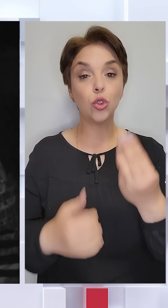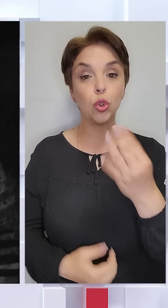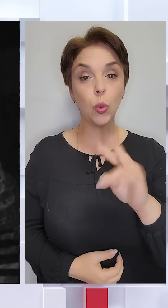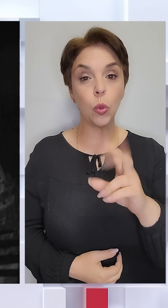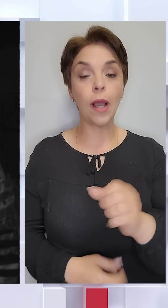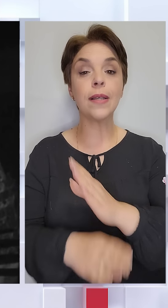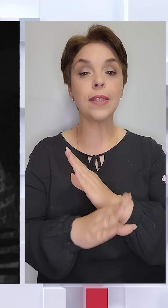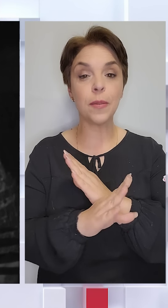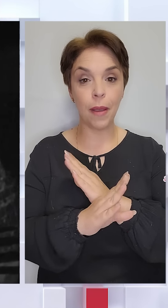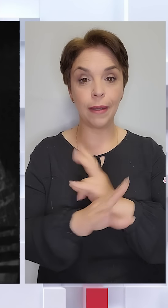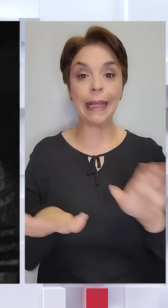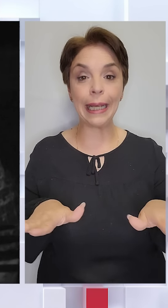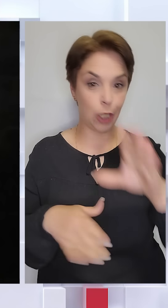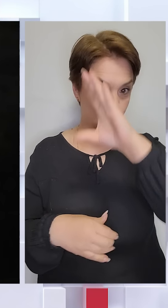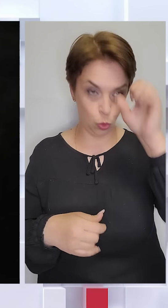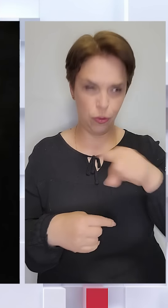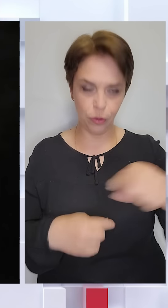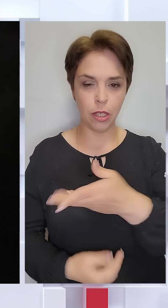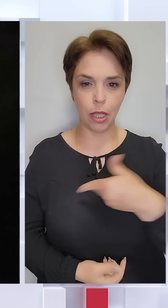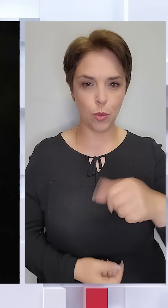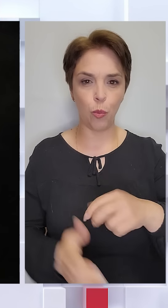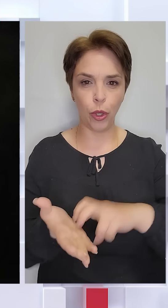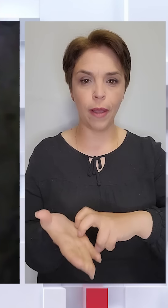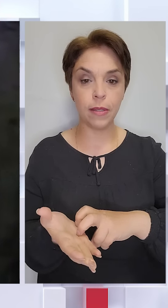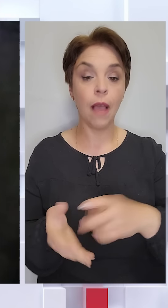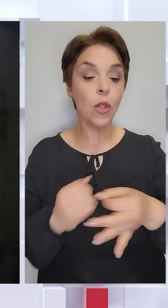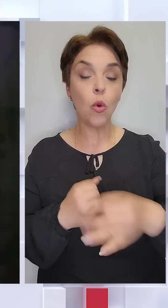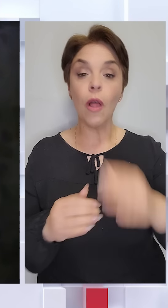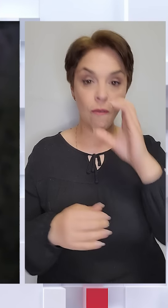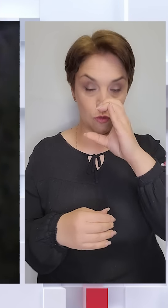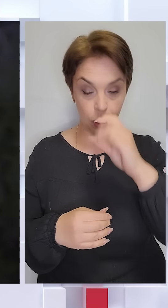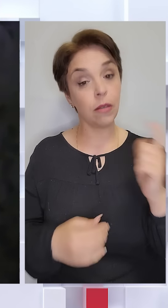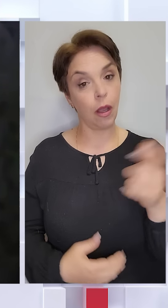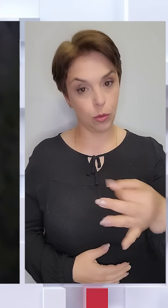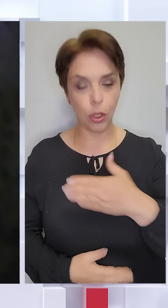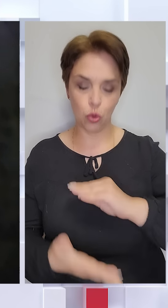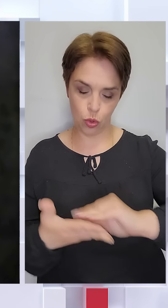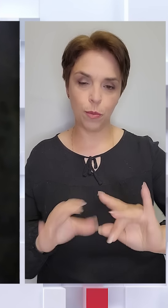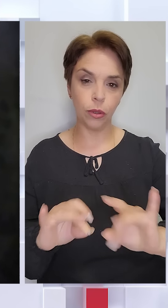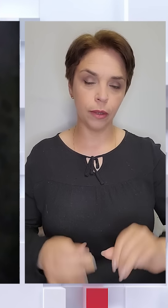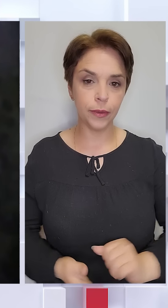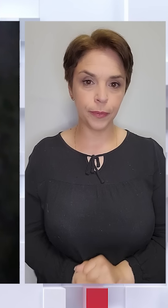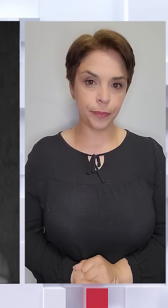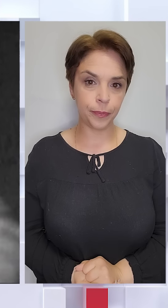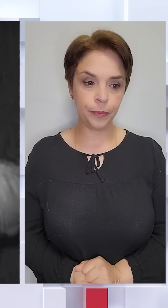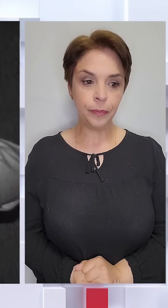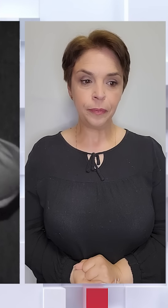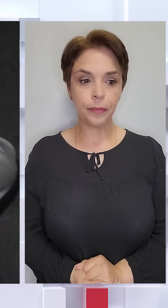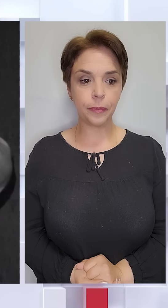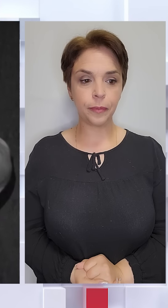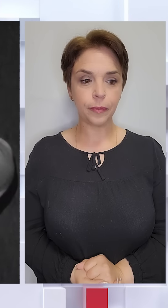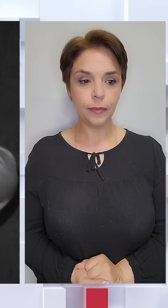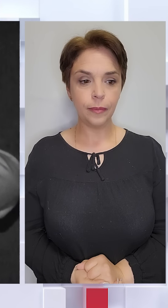смерть на кирилах ночі, хлопці. Вони нас бояють. Відоколиць Вовчанська, що на Харківщині, Олександр Моторний, Данило Лисенко та Сергій Шпортило.